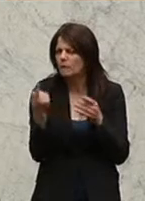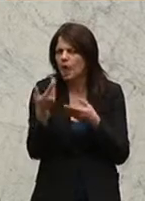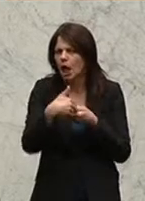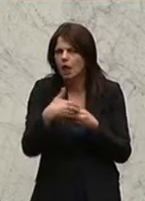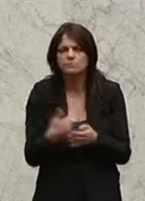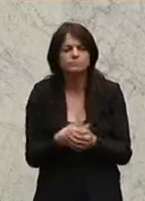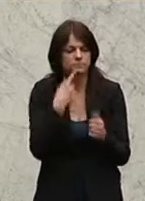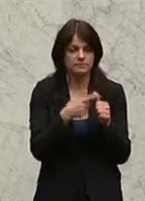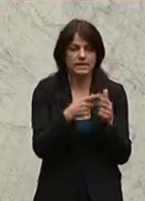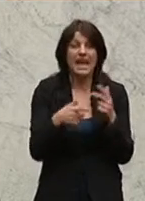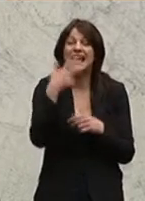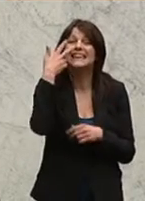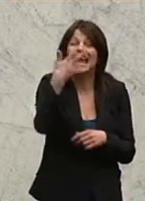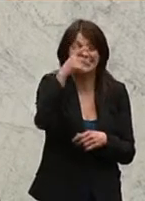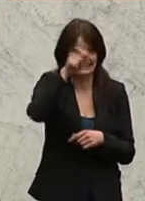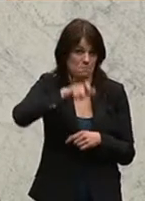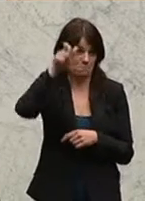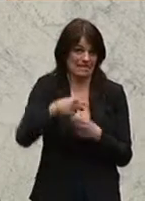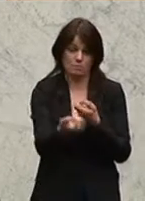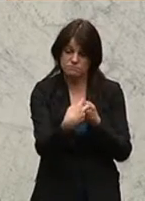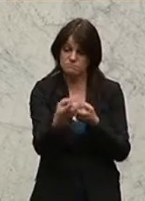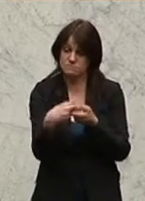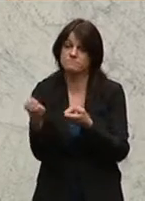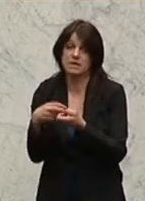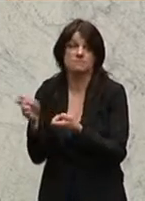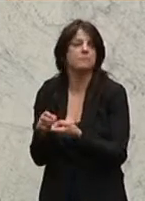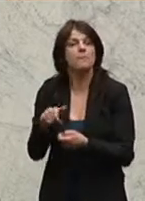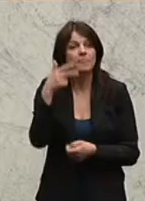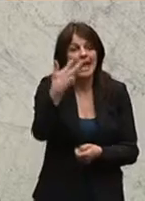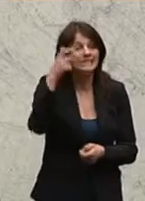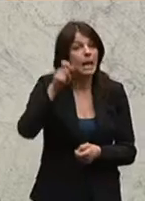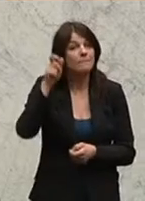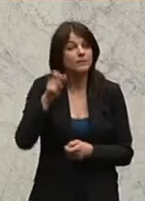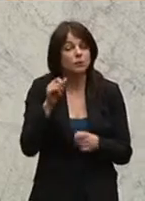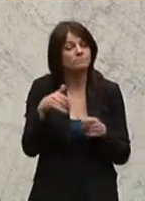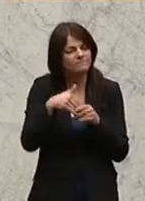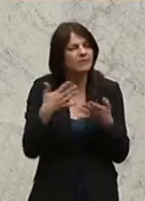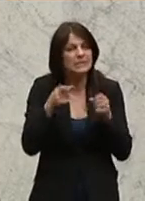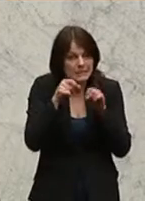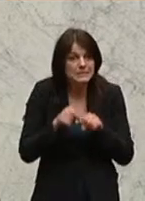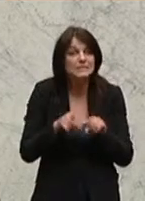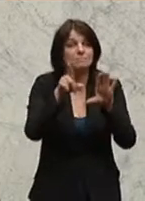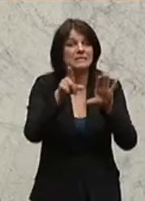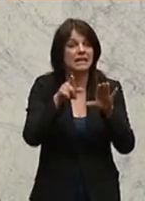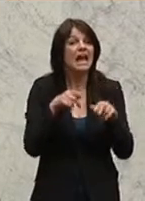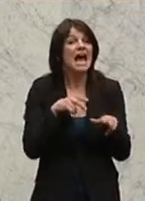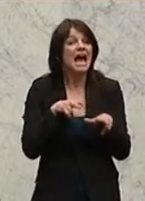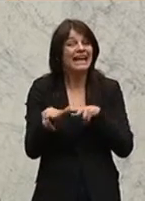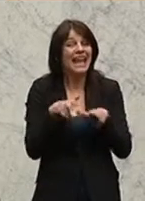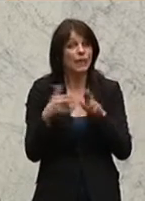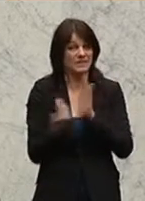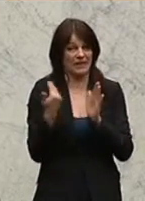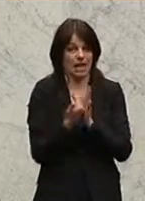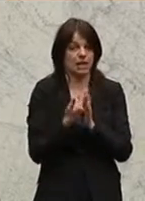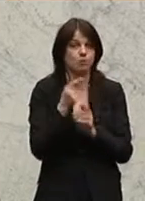Es sind, wie bereits erwähnt, 30 Personen. Und von diesen 30 Personen sind alleine 17 Regierungsvertreterinnen,